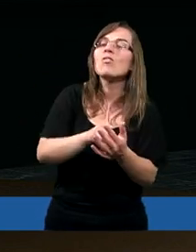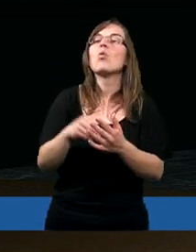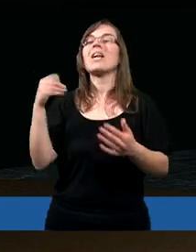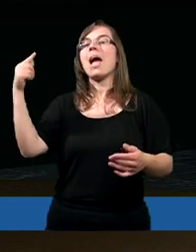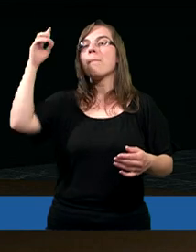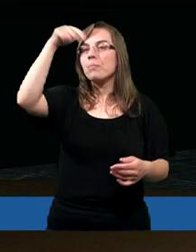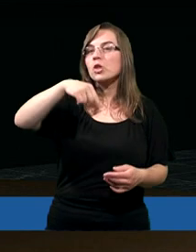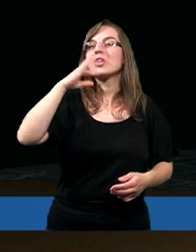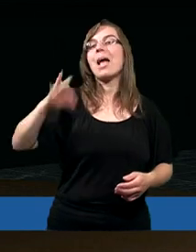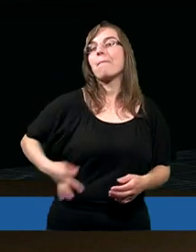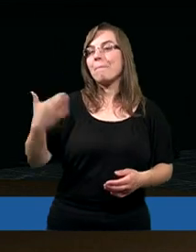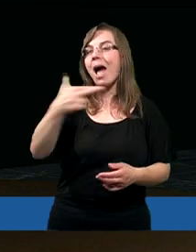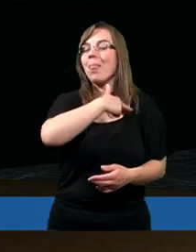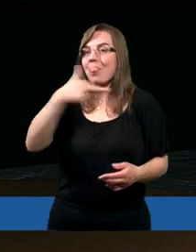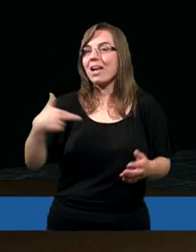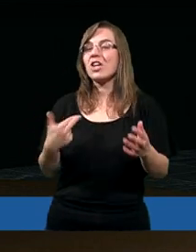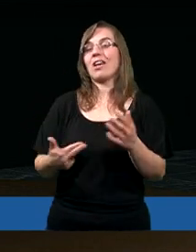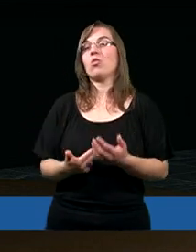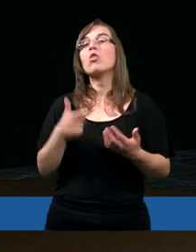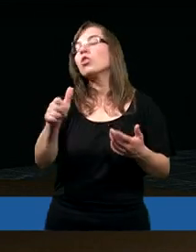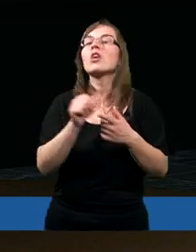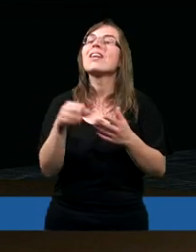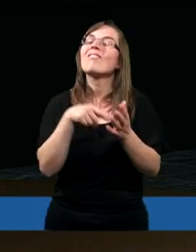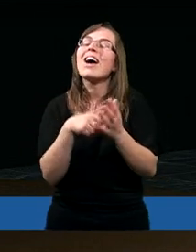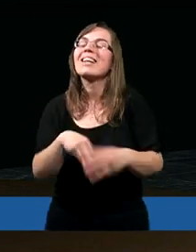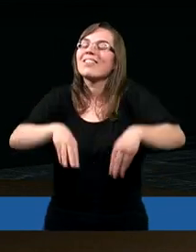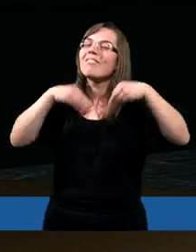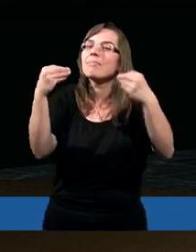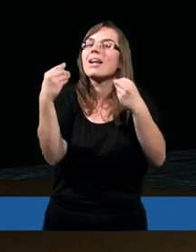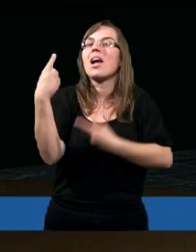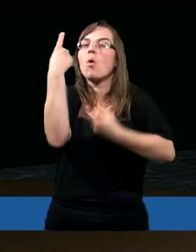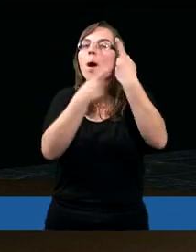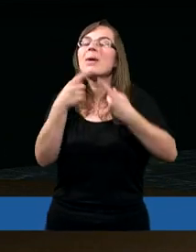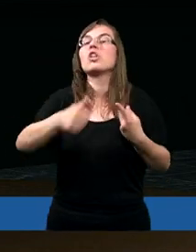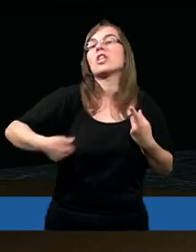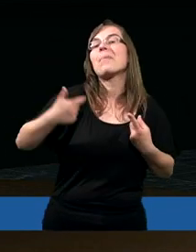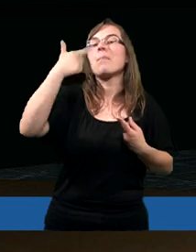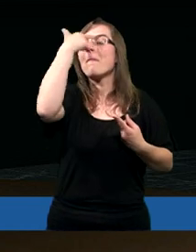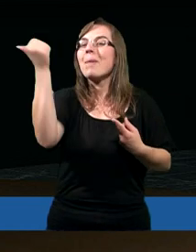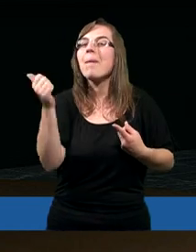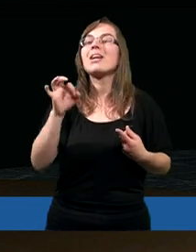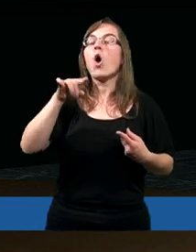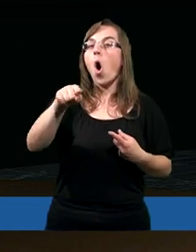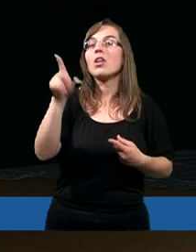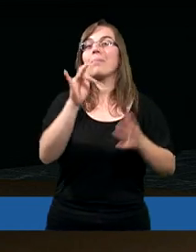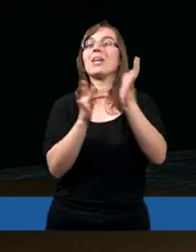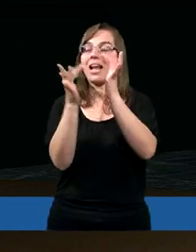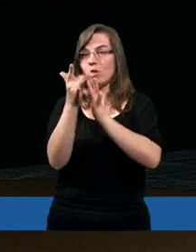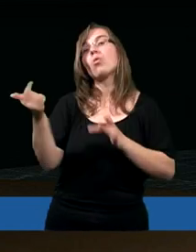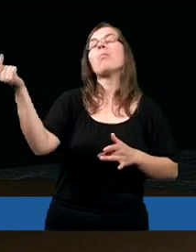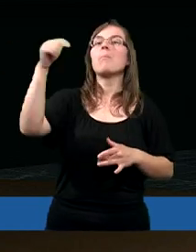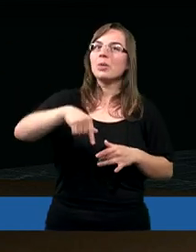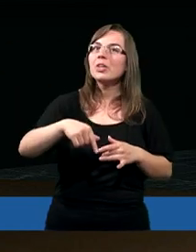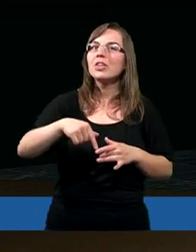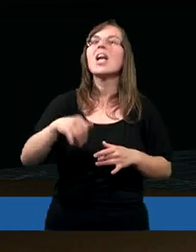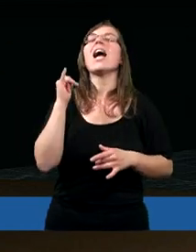przyjście Pana naszego. I On do tego cały czas nawiązuje, żebyśmy pamiętali o tym, że Jezus przychodzi i w